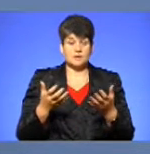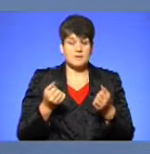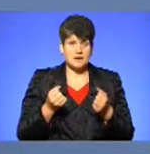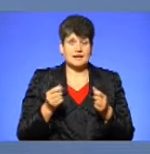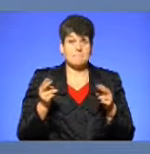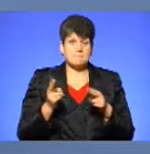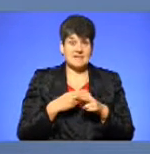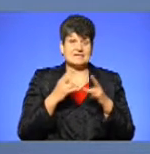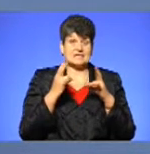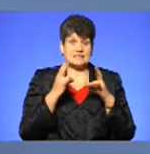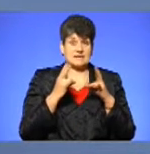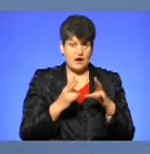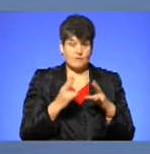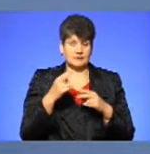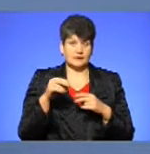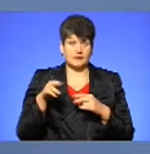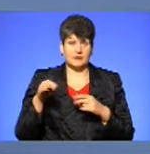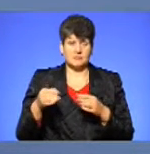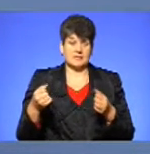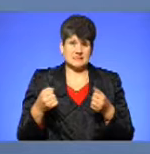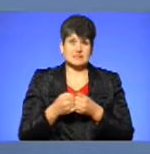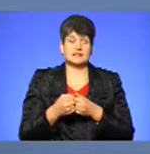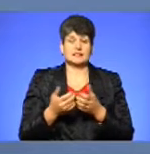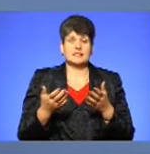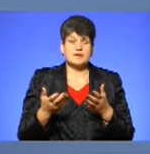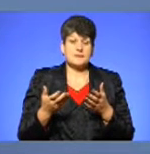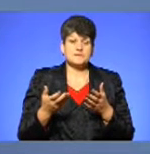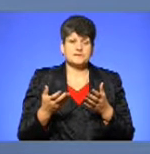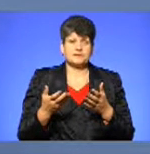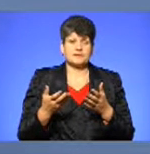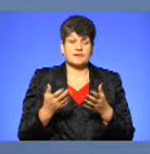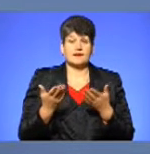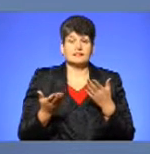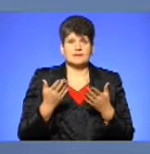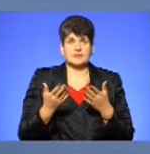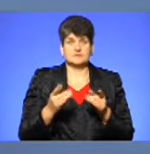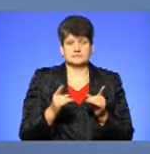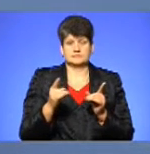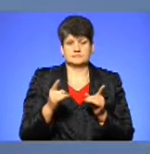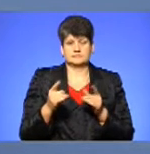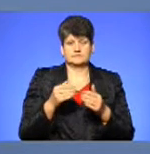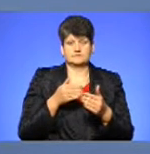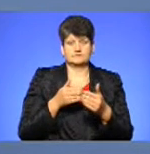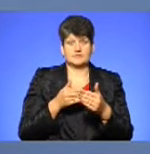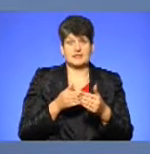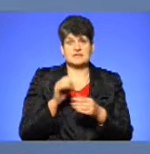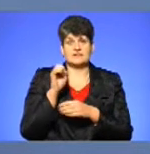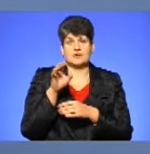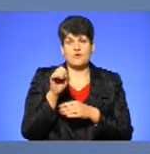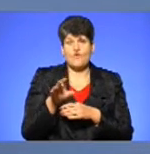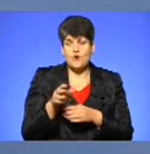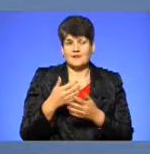травмованих, це зіткнення також, де інтервал. Це, наприклад, на світлофорі один